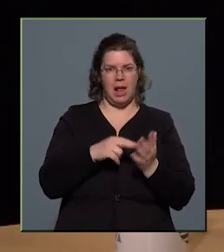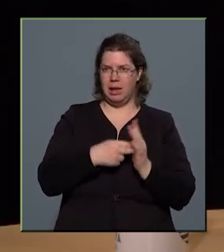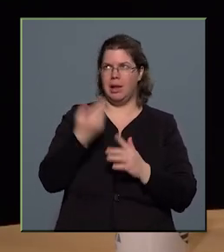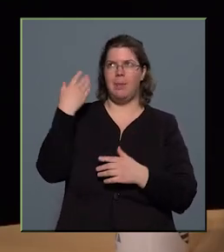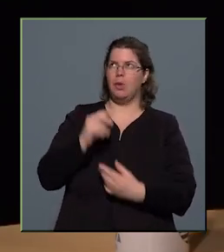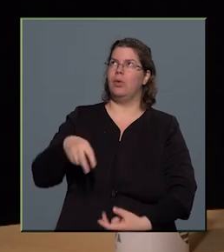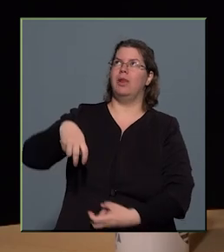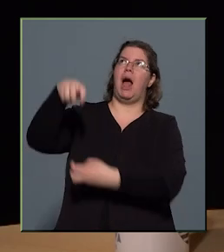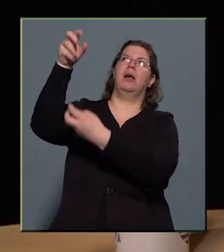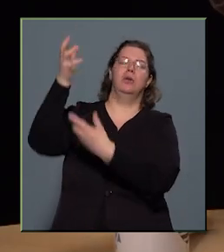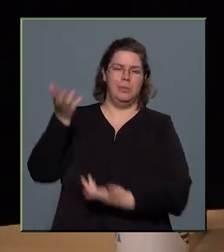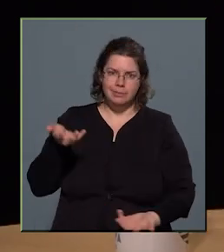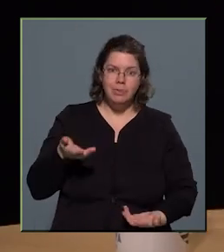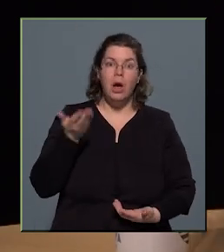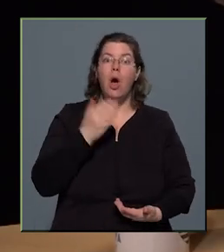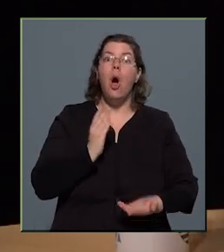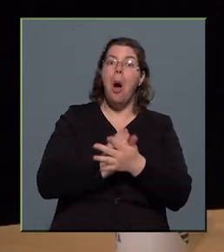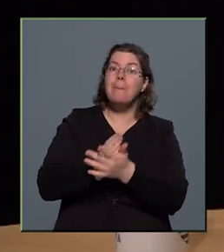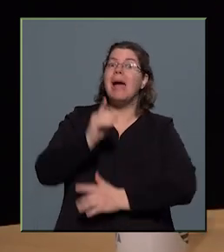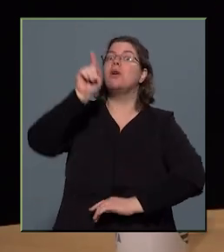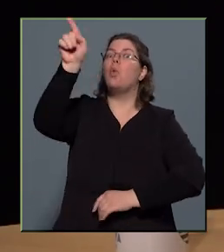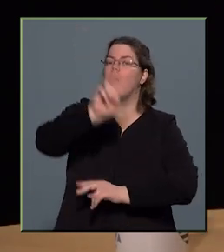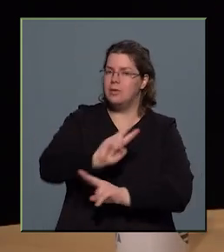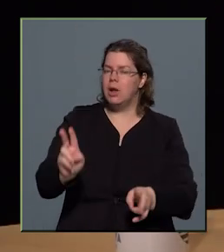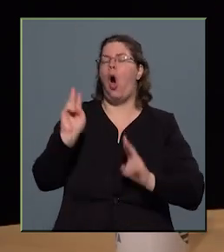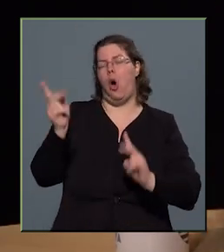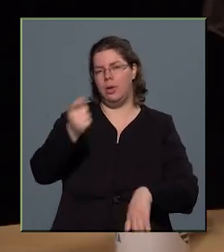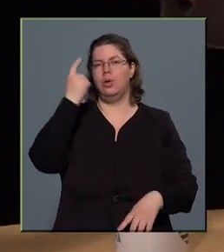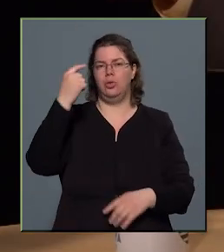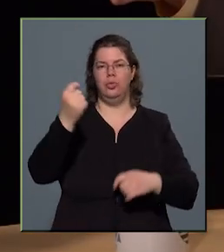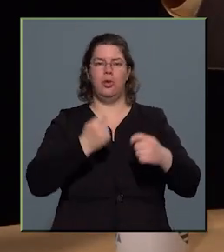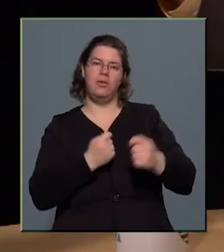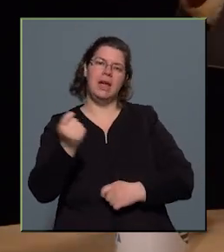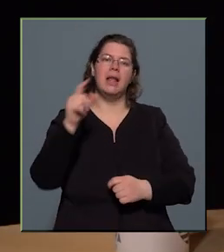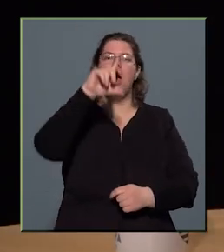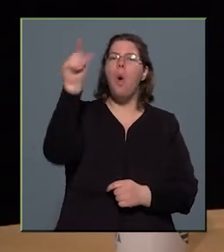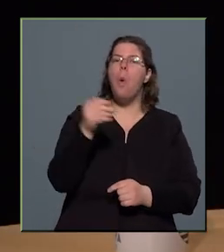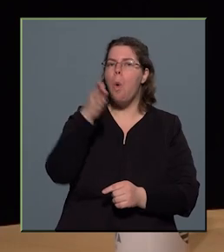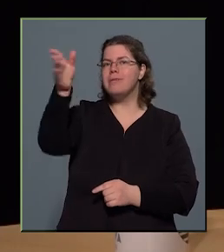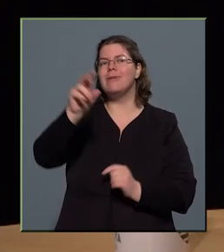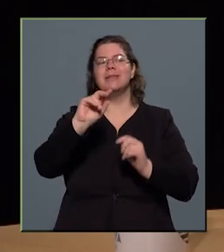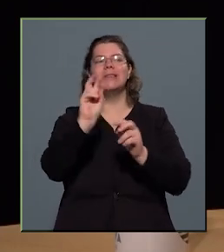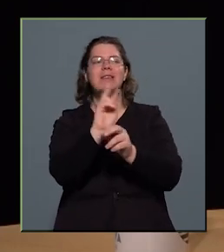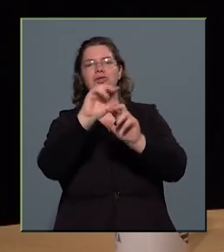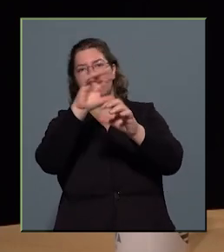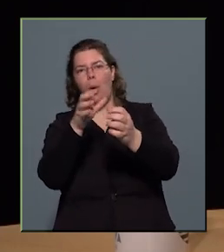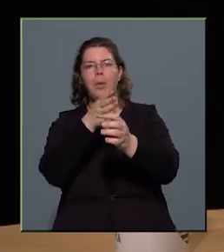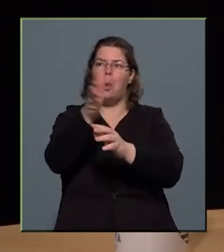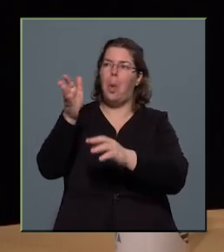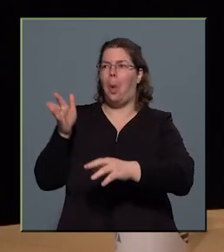Ha már ott van, akkor ott lehet navigálni, holthoz el lehet menni, kisbolygókhoz ide-oda,